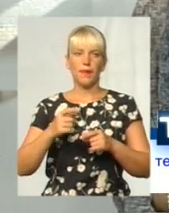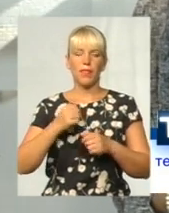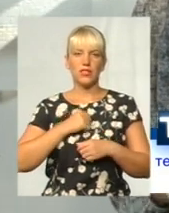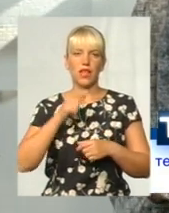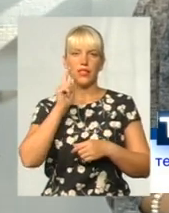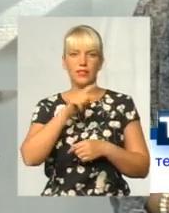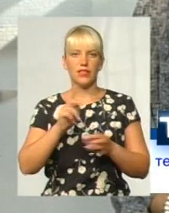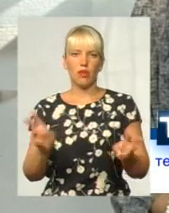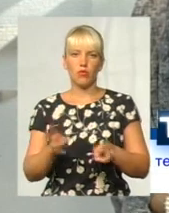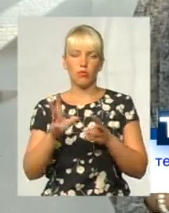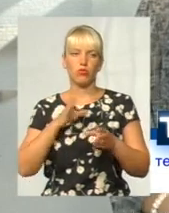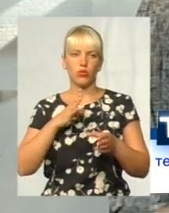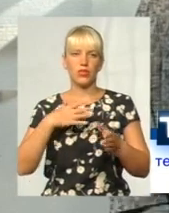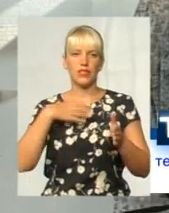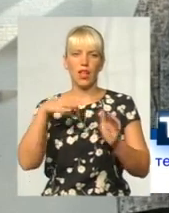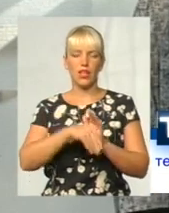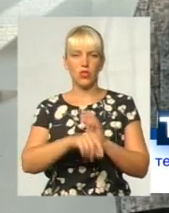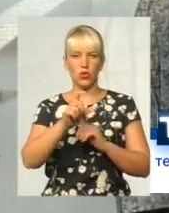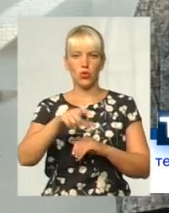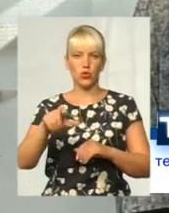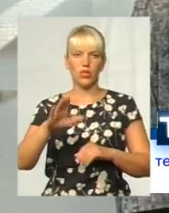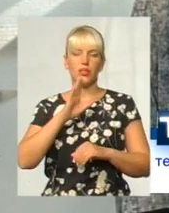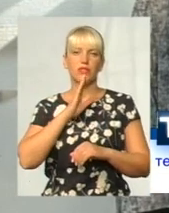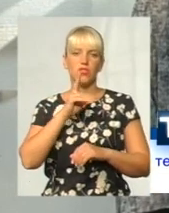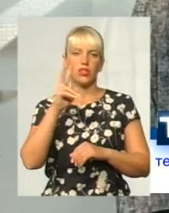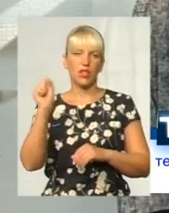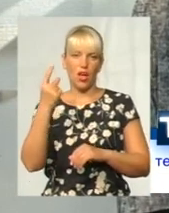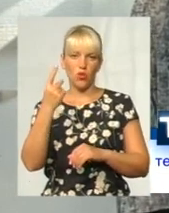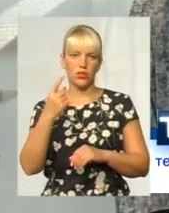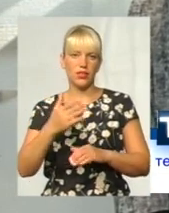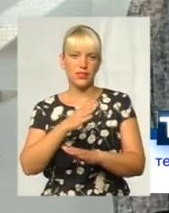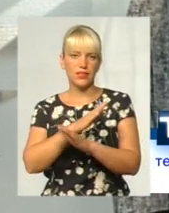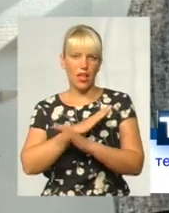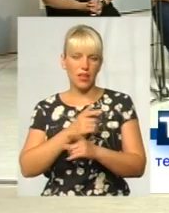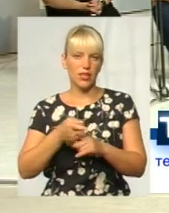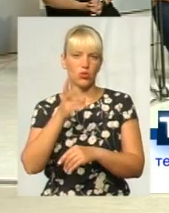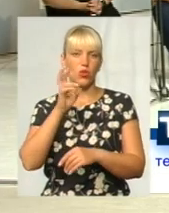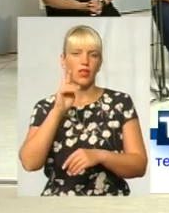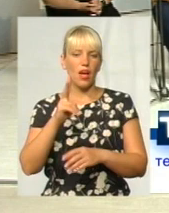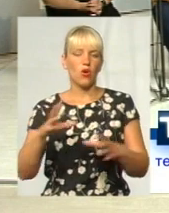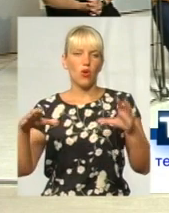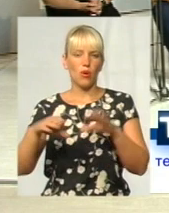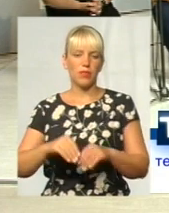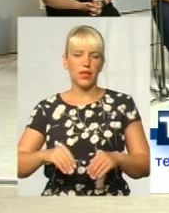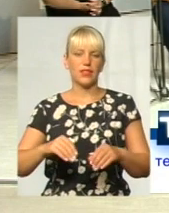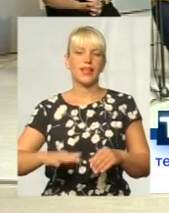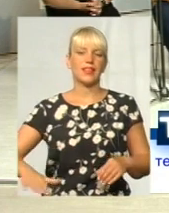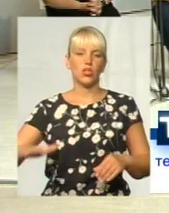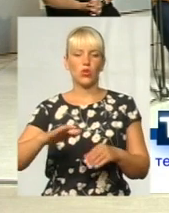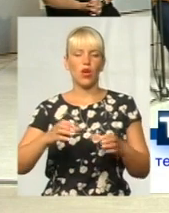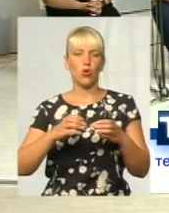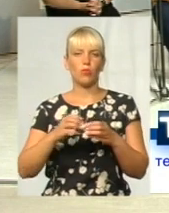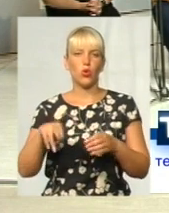тій пожежі були і людські жертви, загинула дівчинка. Як об'єднана міська тергромада Дунаєвецька